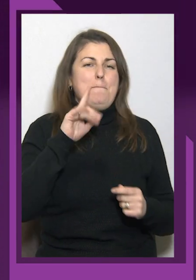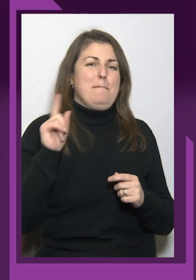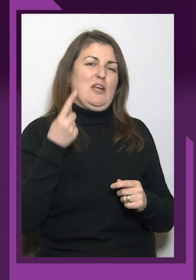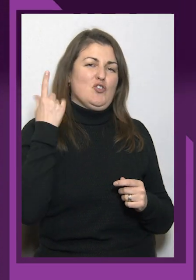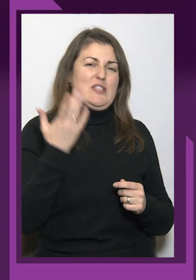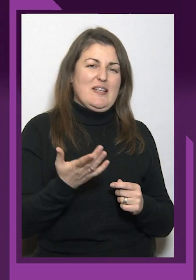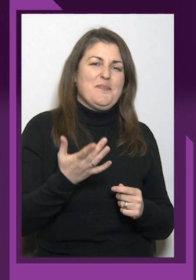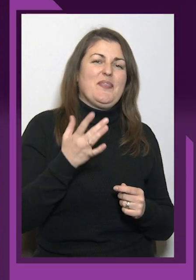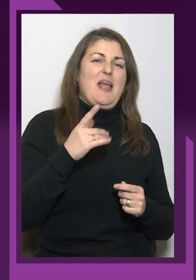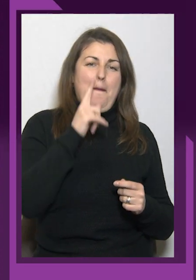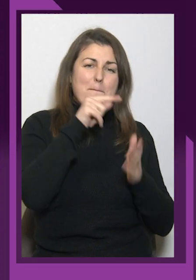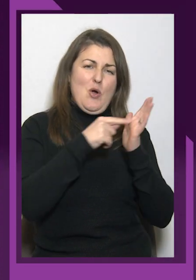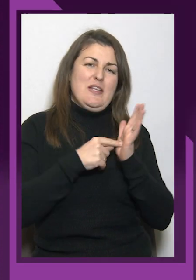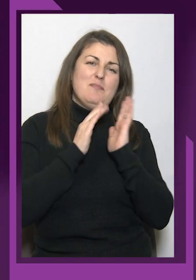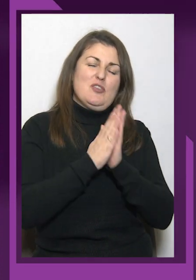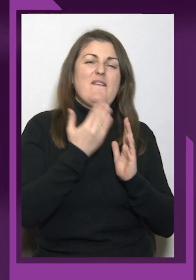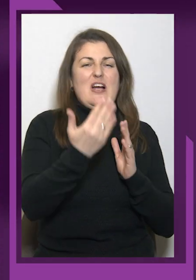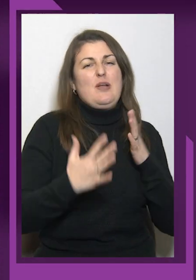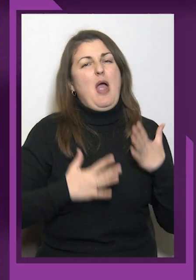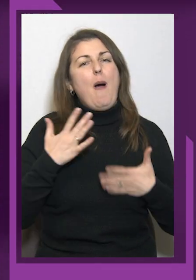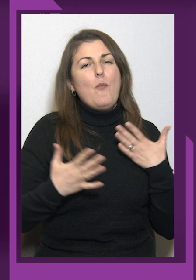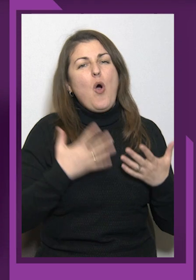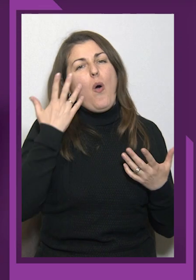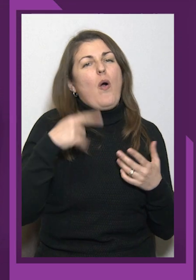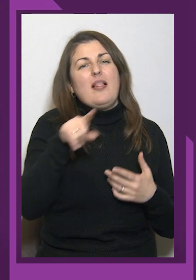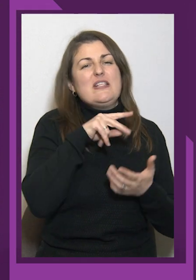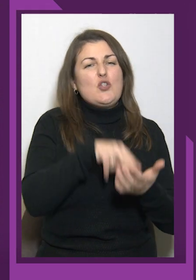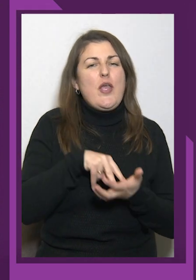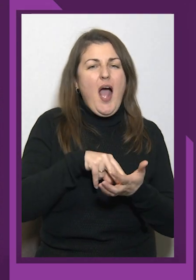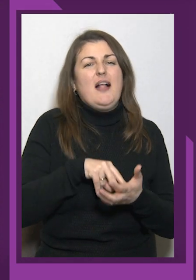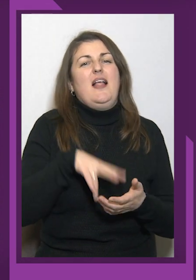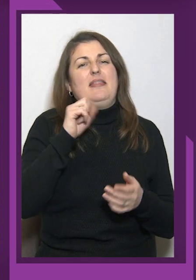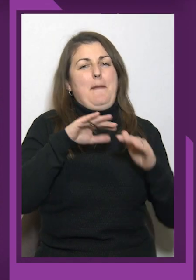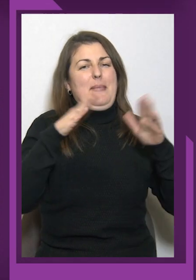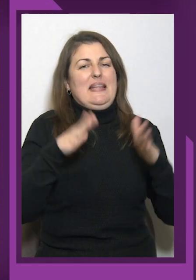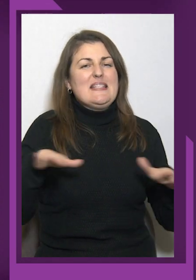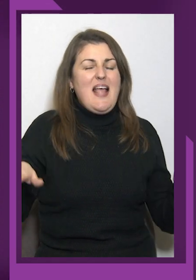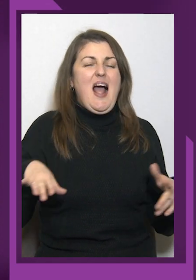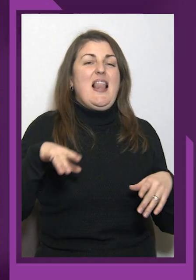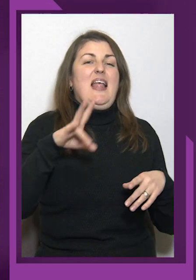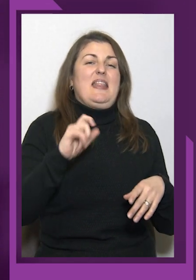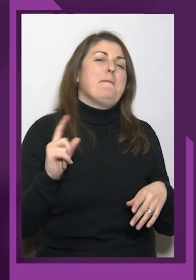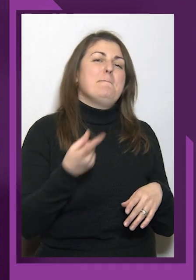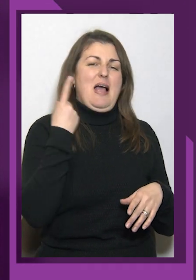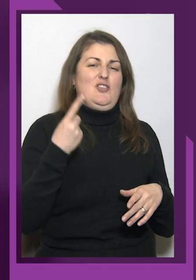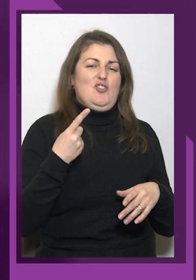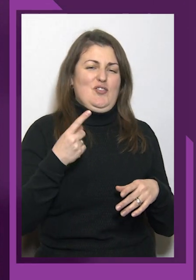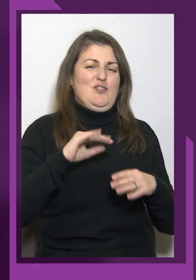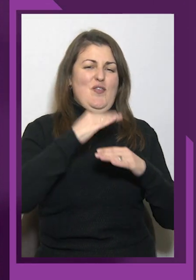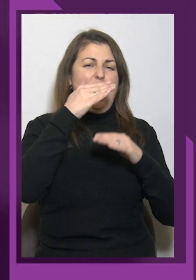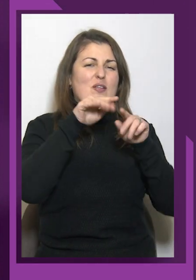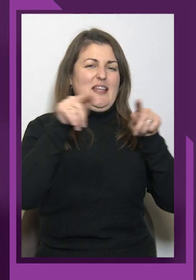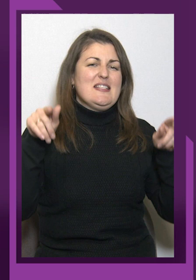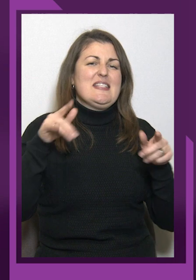коли ви стояли на п'єдесталі, саме на першій сходинці центральній, коли всі бачили